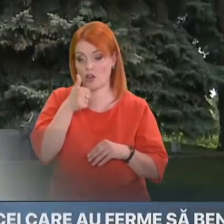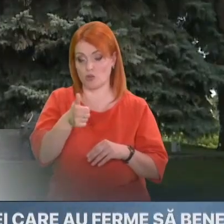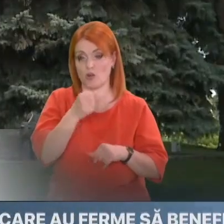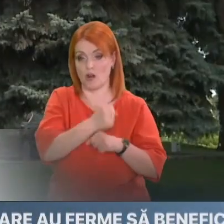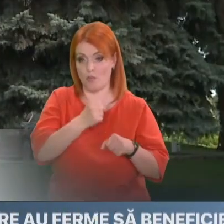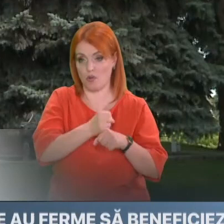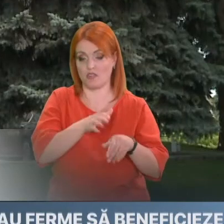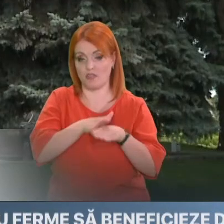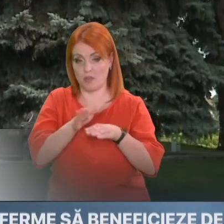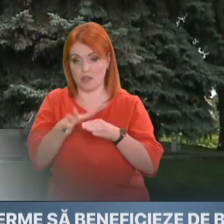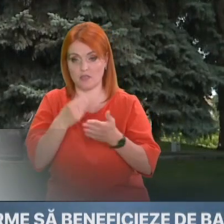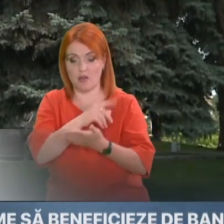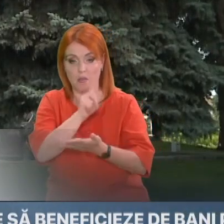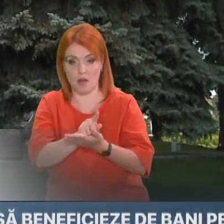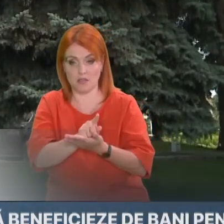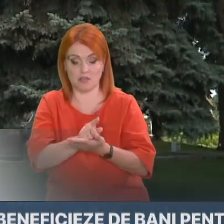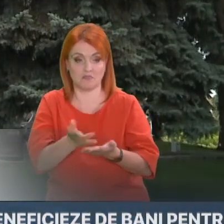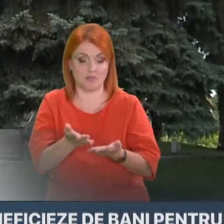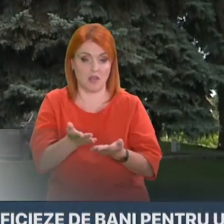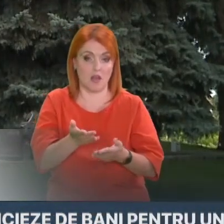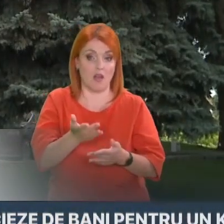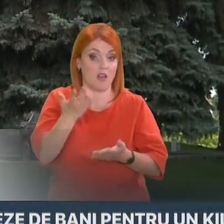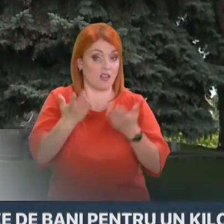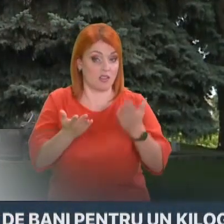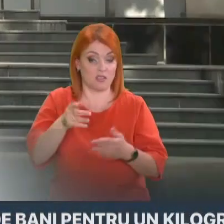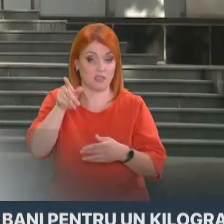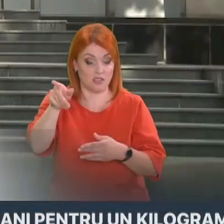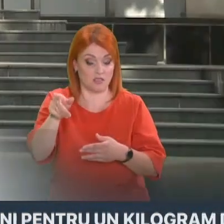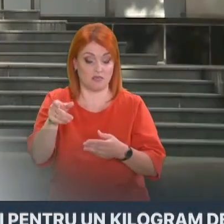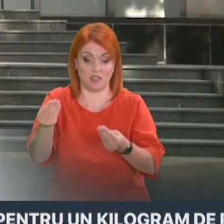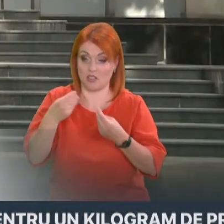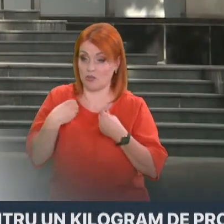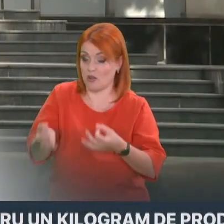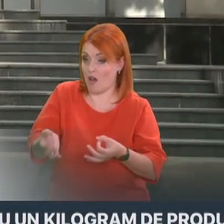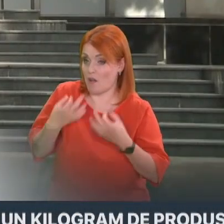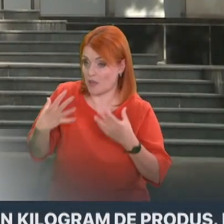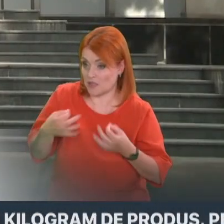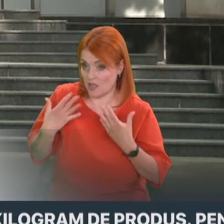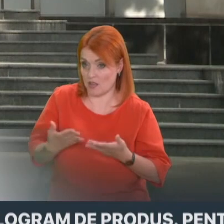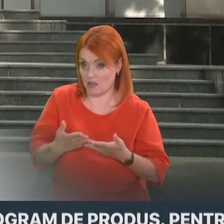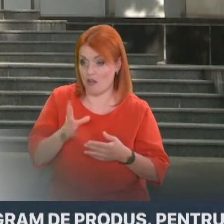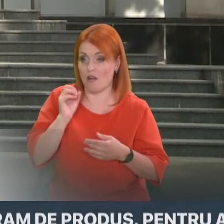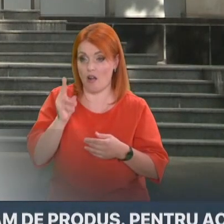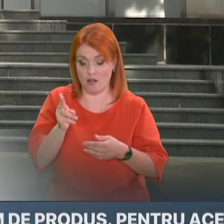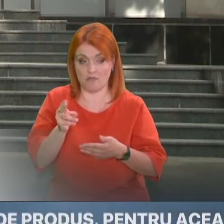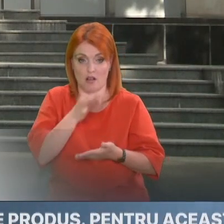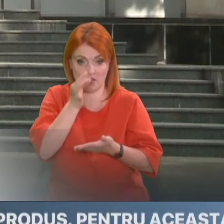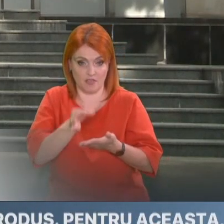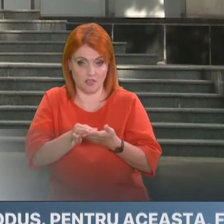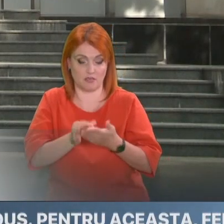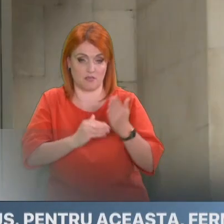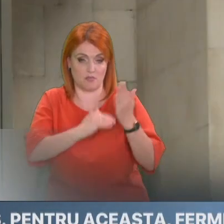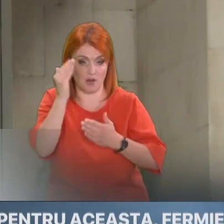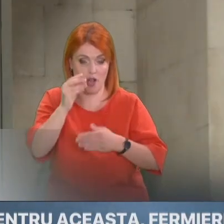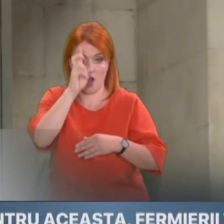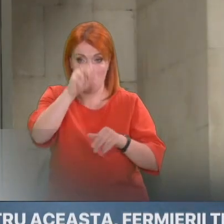Dacă nu comunici tu, dacă nu îi explici tu sensul evenimentului,